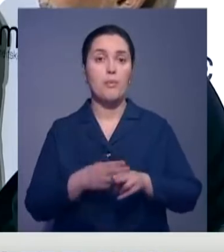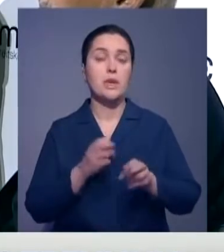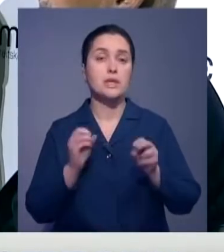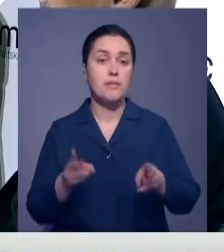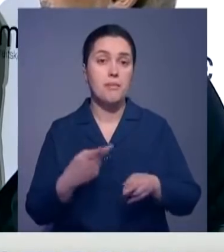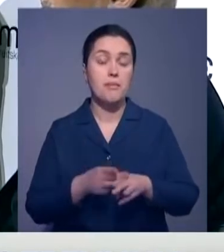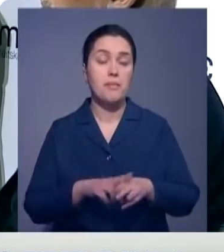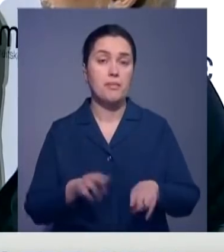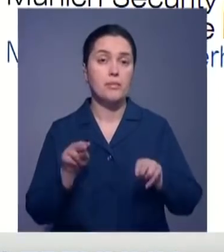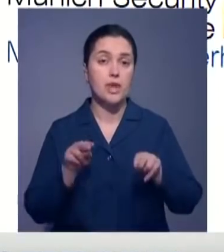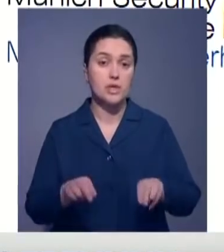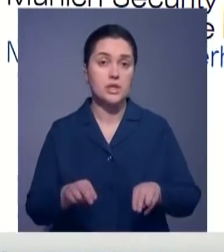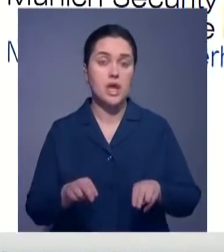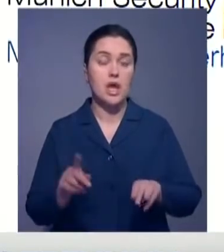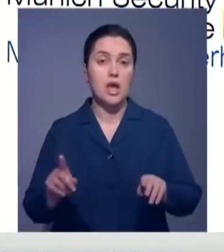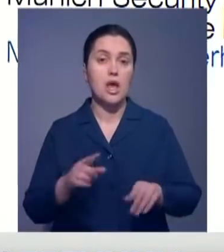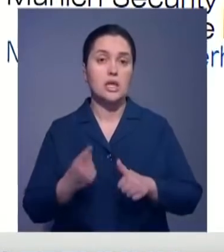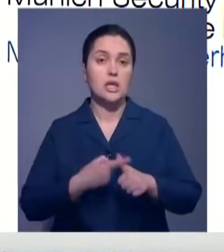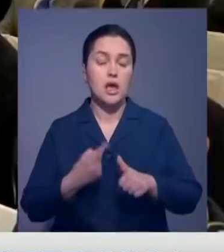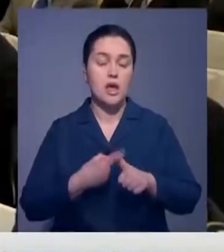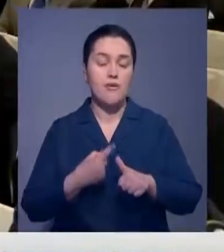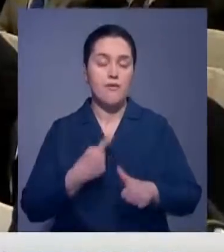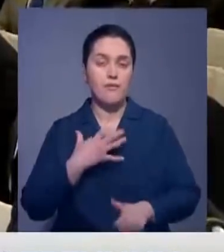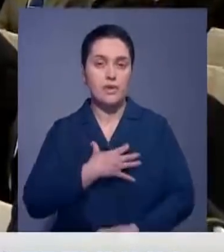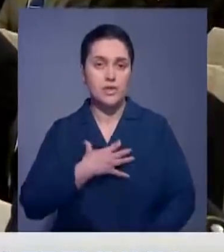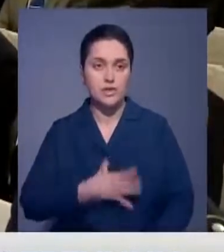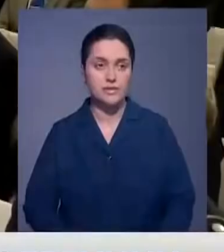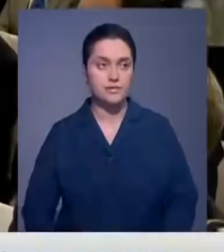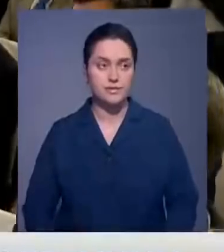в качестве президента эксперты называют фундаментальным.